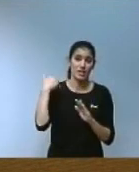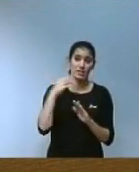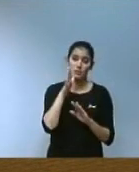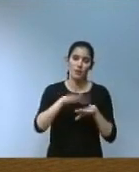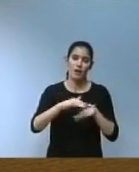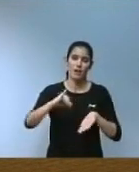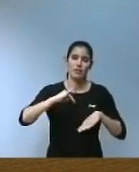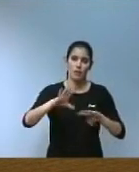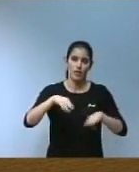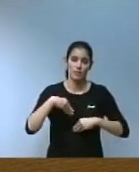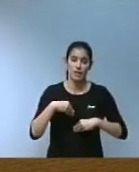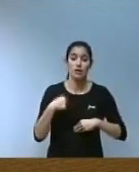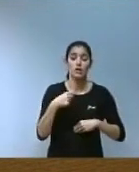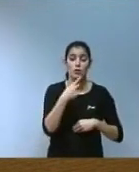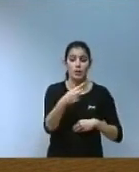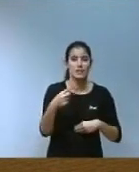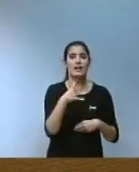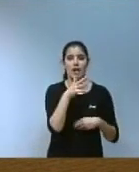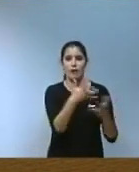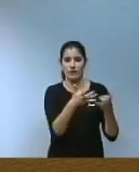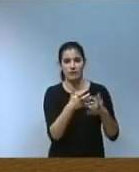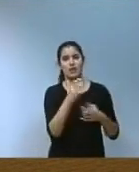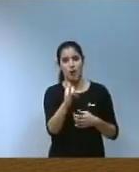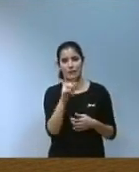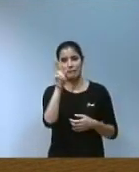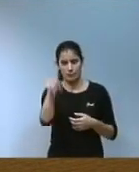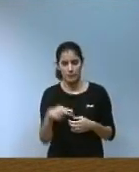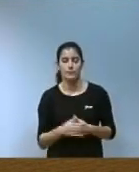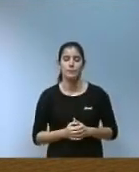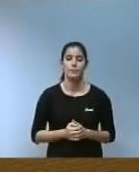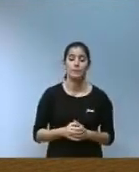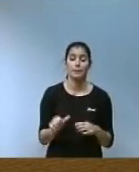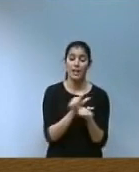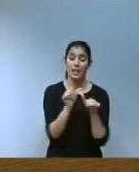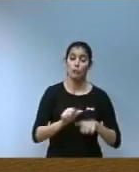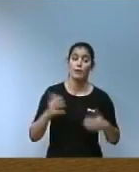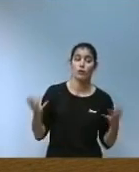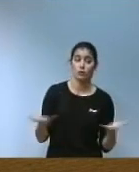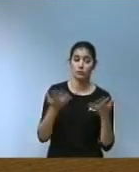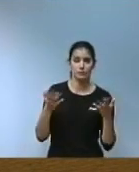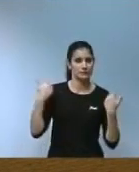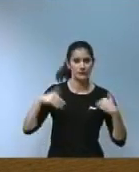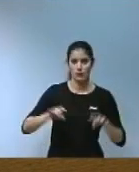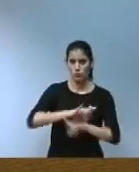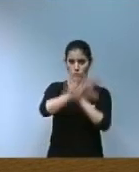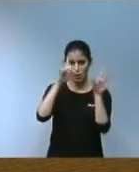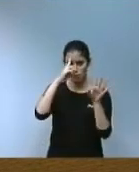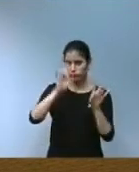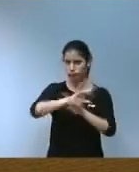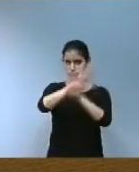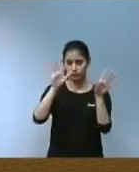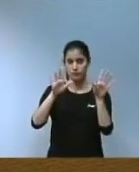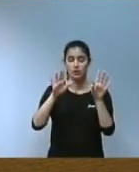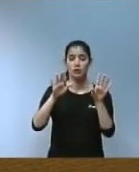també he de dir-li que té beneficis de la gestió el model a impulsar el tenim clar control públic